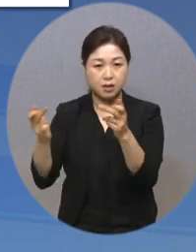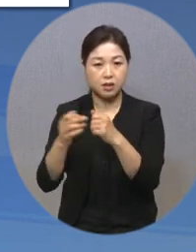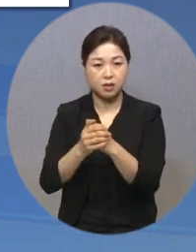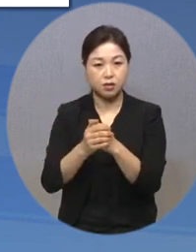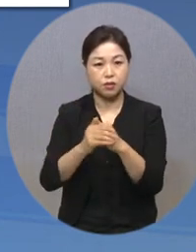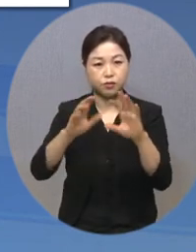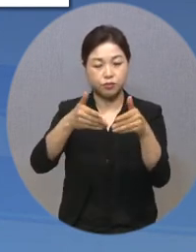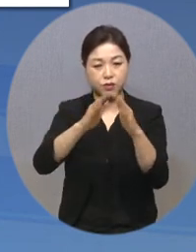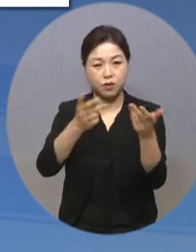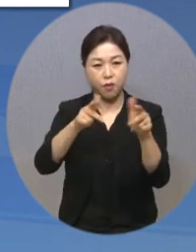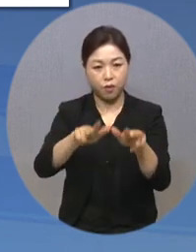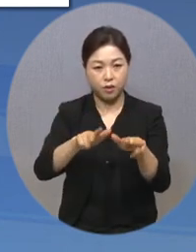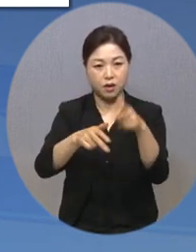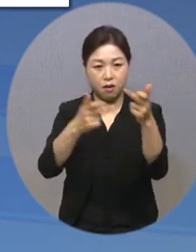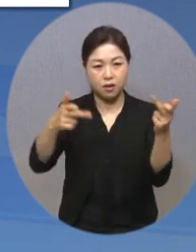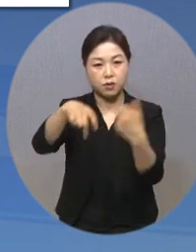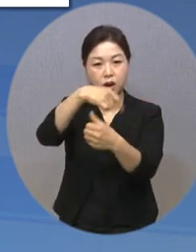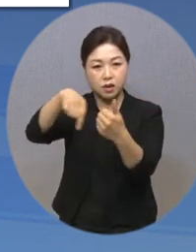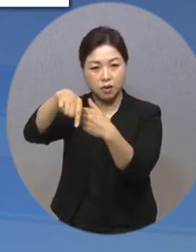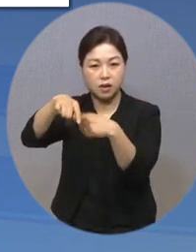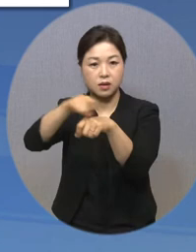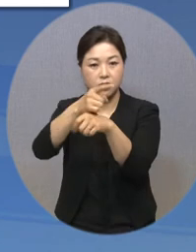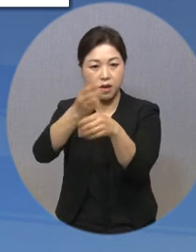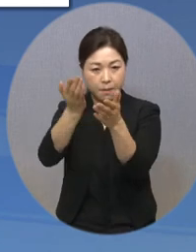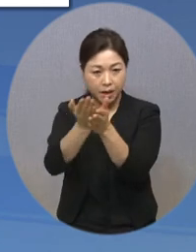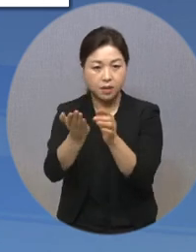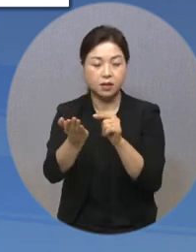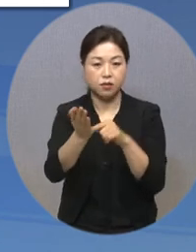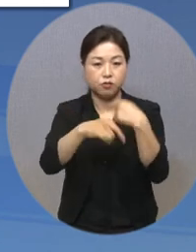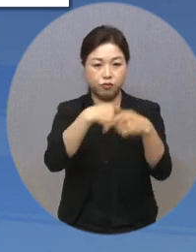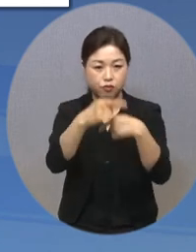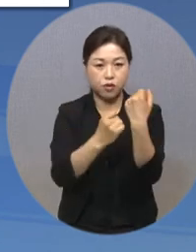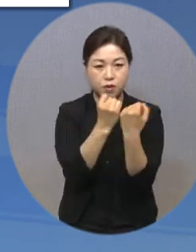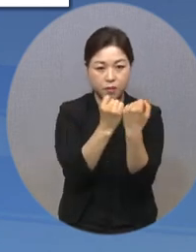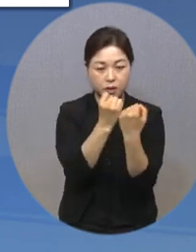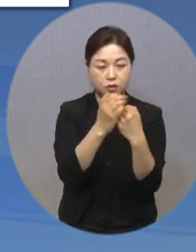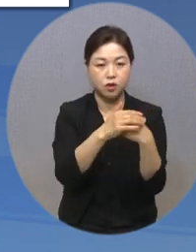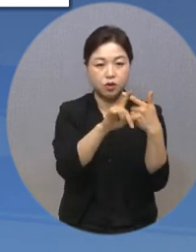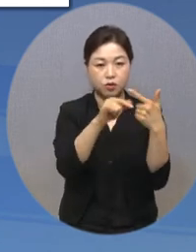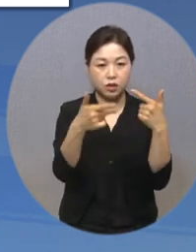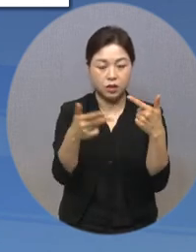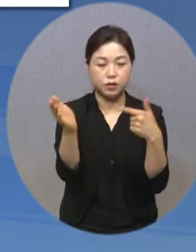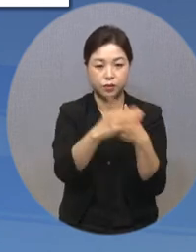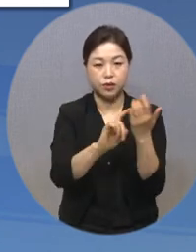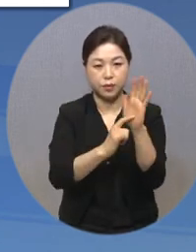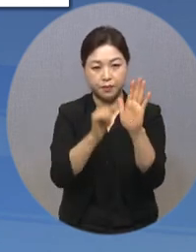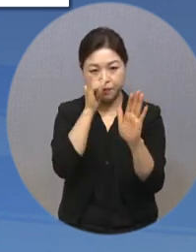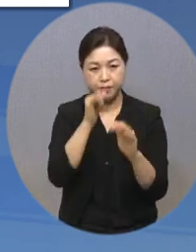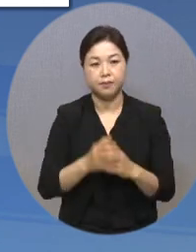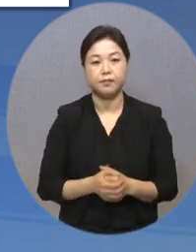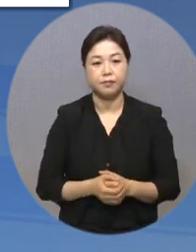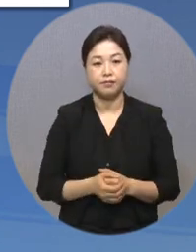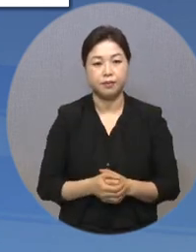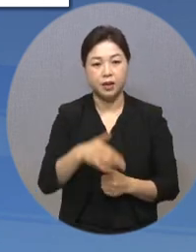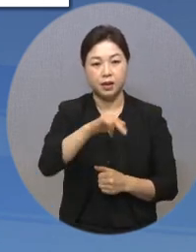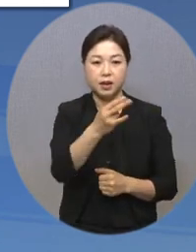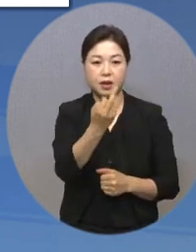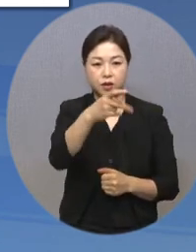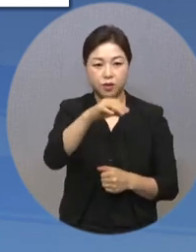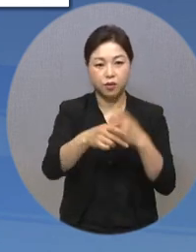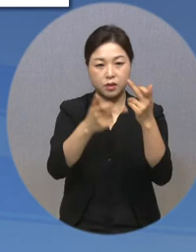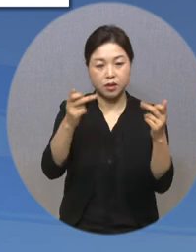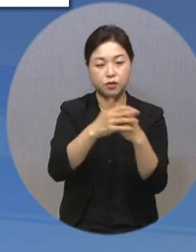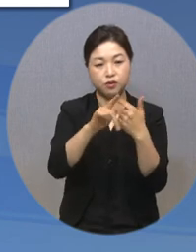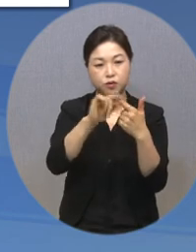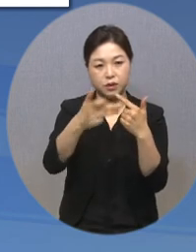국립공원의 자연환경에 특화된 수어 해설 과정을 6월 7일부터 선보이고 있습니다. 계룡산에서는 6월